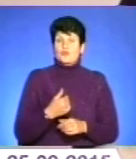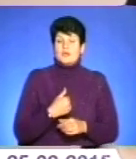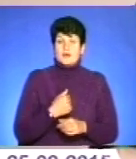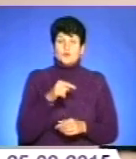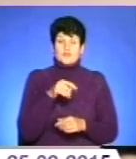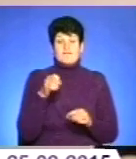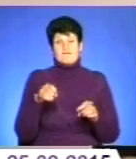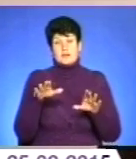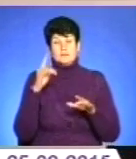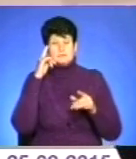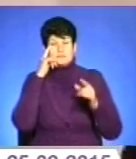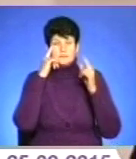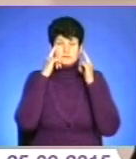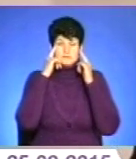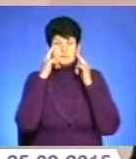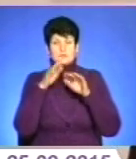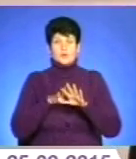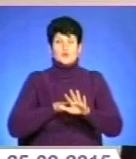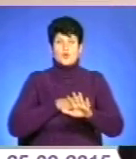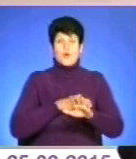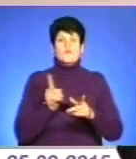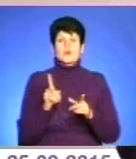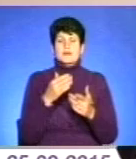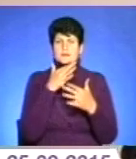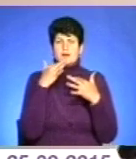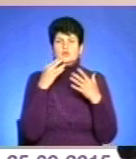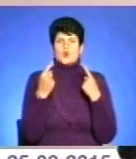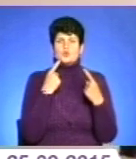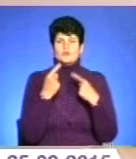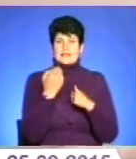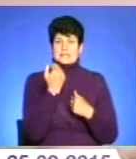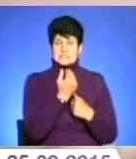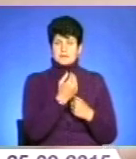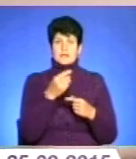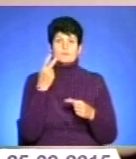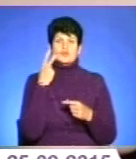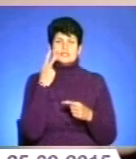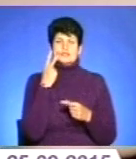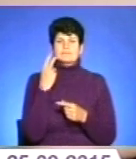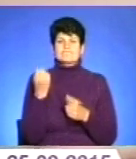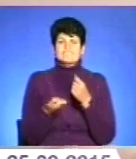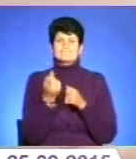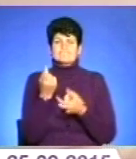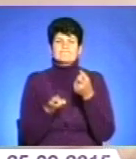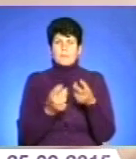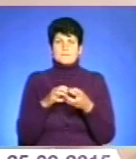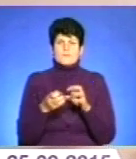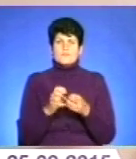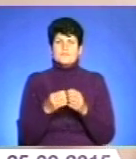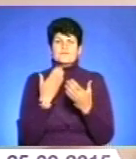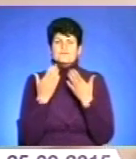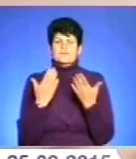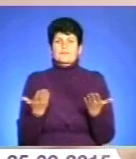вирішила, думала дуже довго, тому що не раз розмовляла з ними і постійно виникала ця проблема під час спілкування.